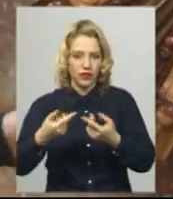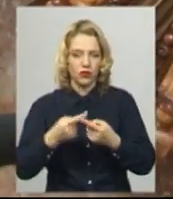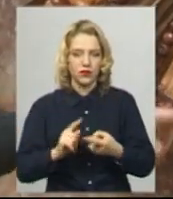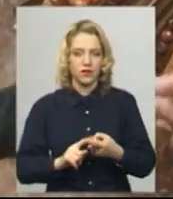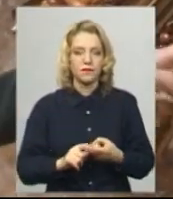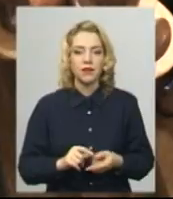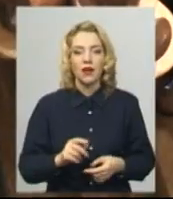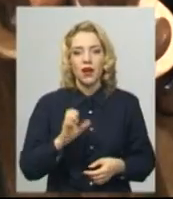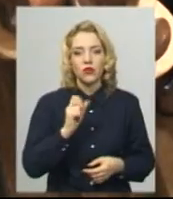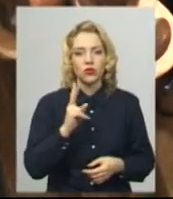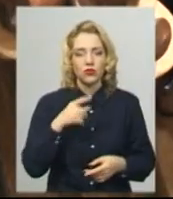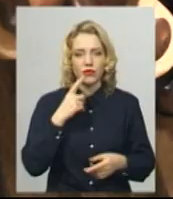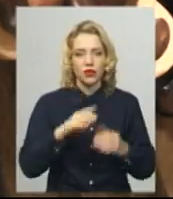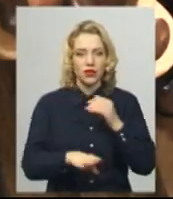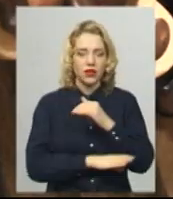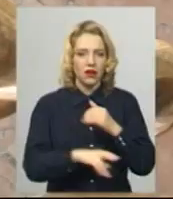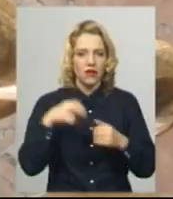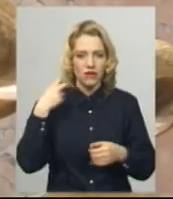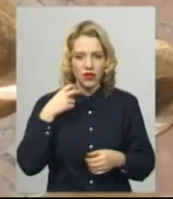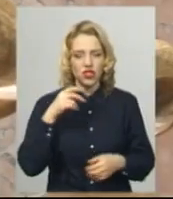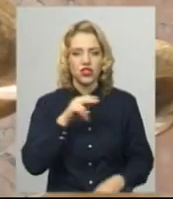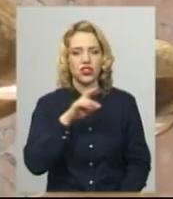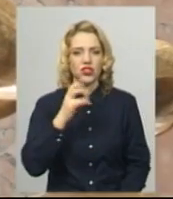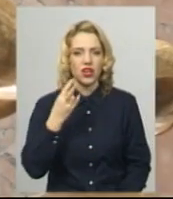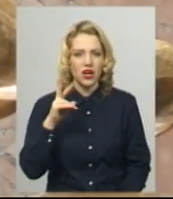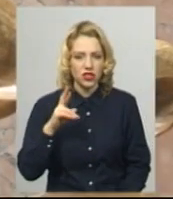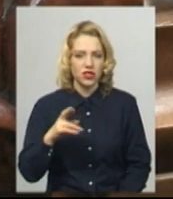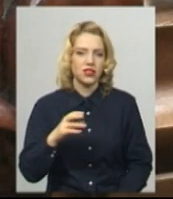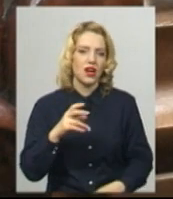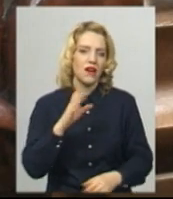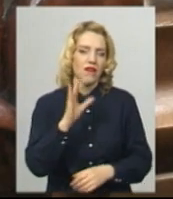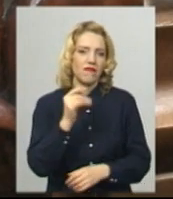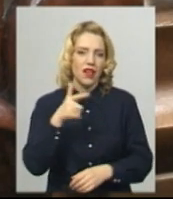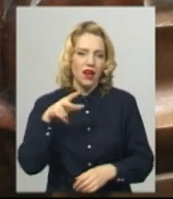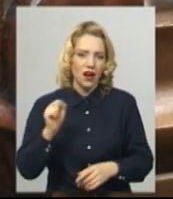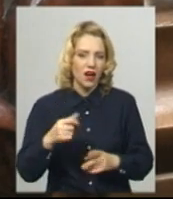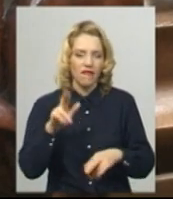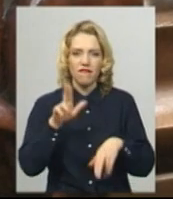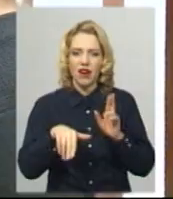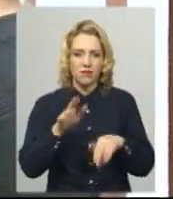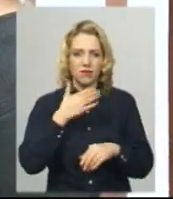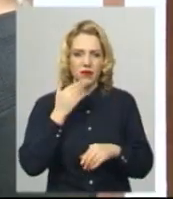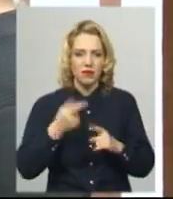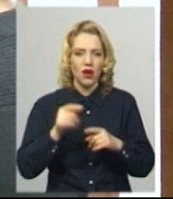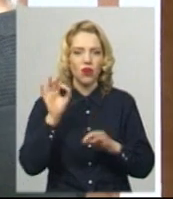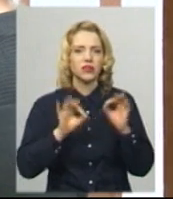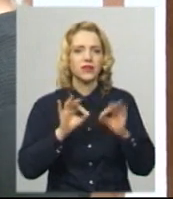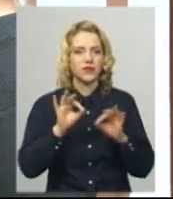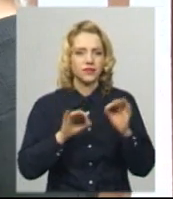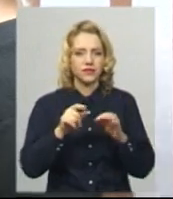Козак каже, використовує деревину вишні, черешні, сливи та вільхи. Додає, фарбами не користуються, на відтінок впливає вік дерева. Це йде